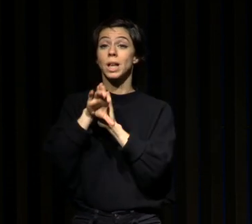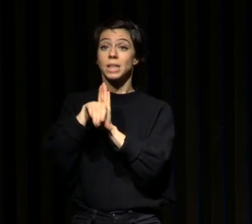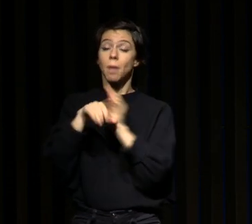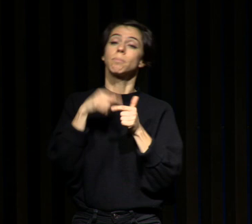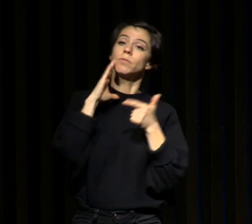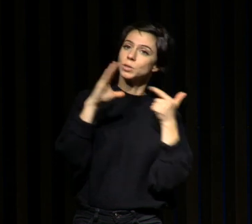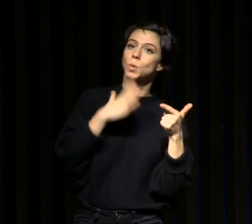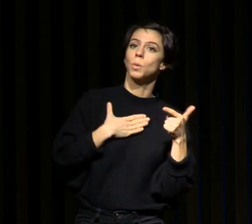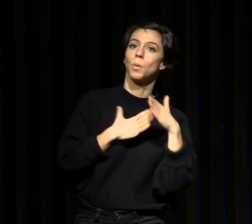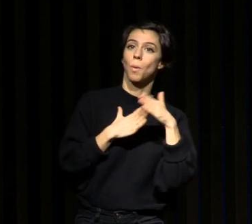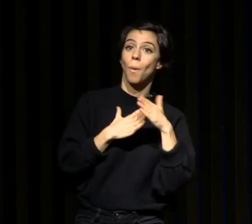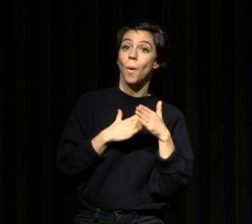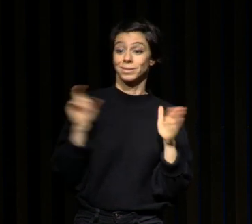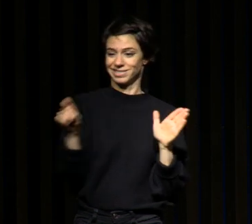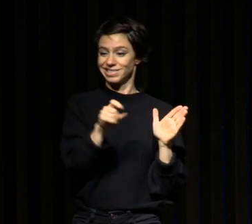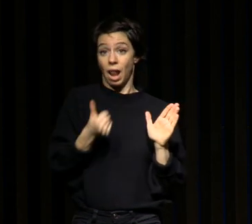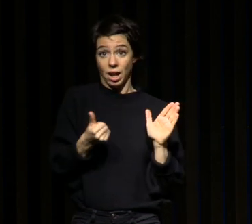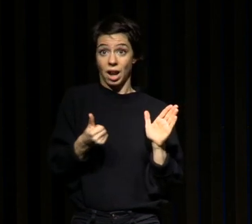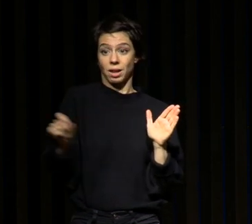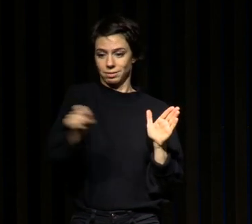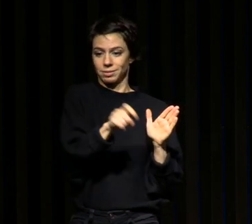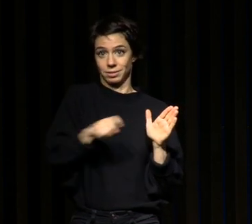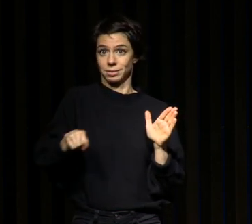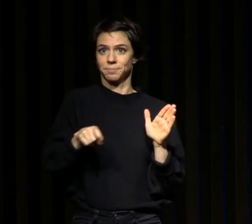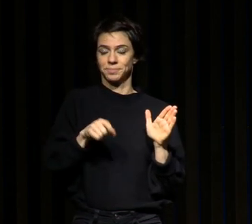Facebook que je vous engage à visiter qui s'appelle